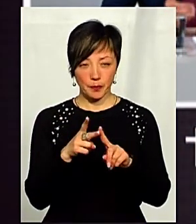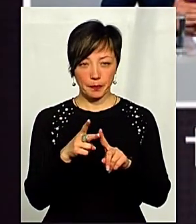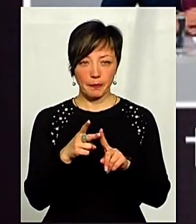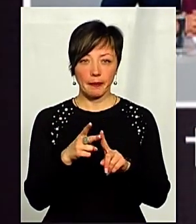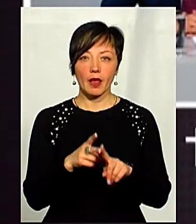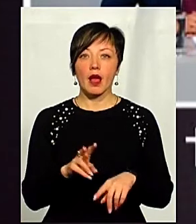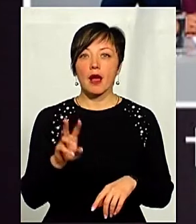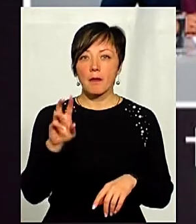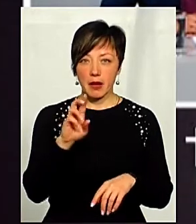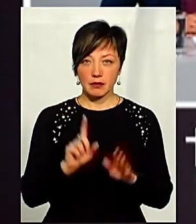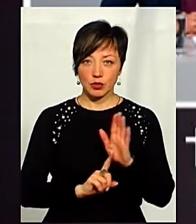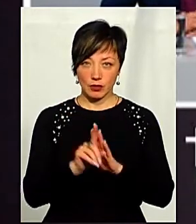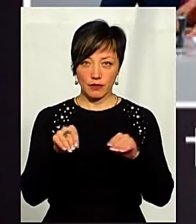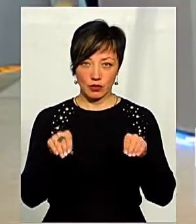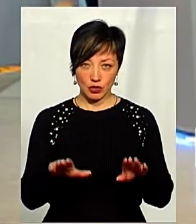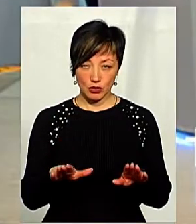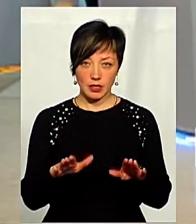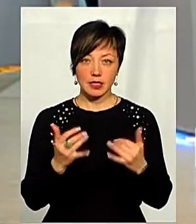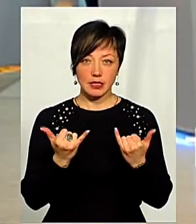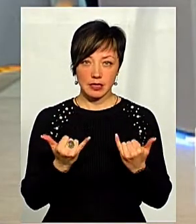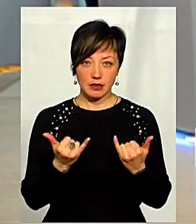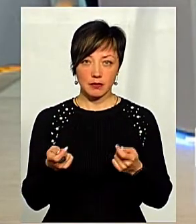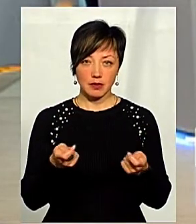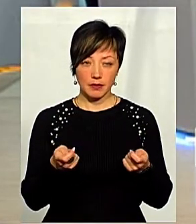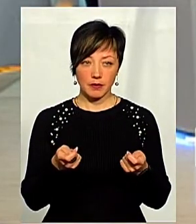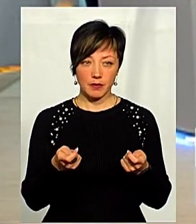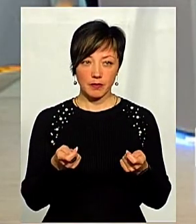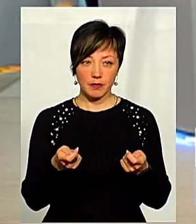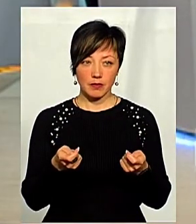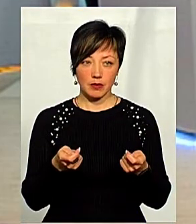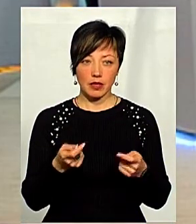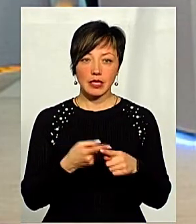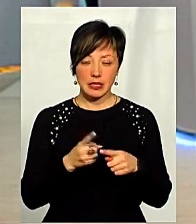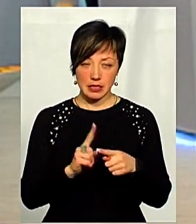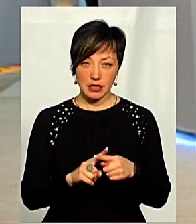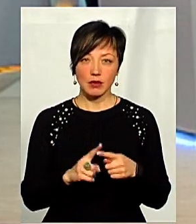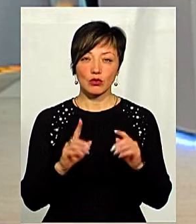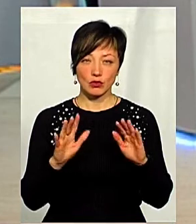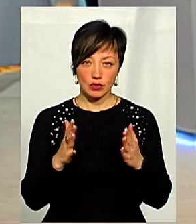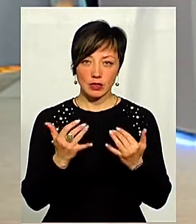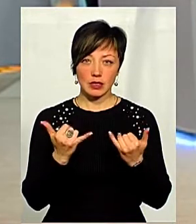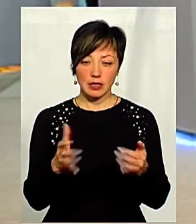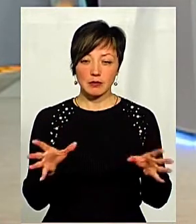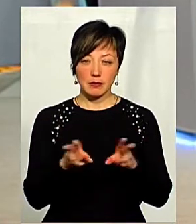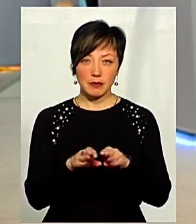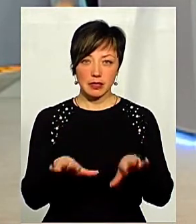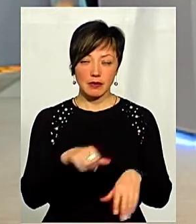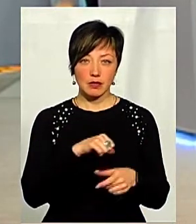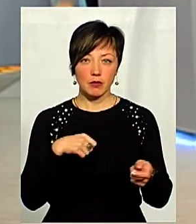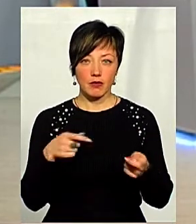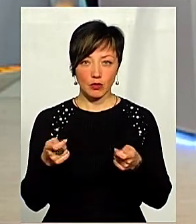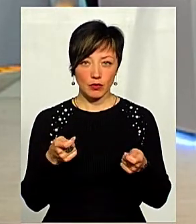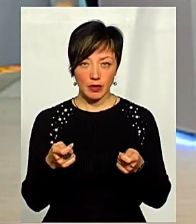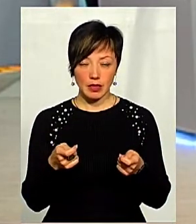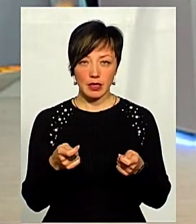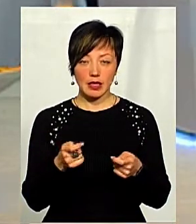технічний… Тобто з березня це почне вирішуватись? Будуть органи самоврядування брати вже на баланс? Це вже, так, це є момент ще з органами місцевого самоврядування, там є